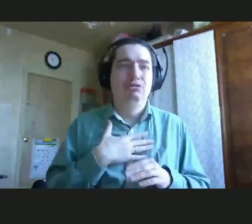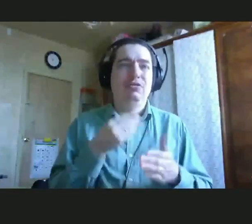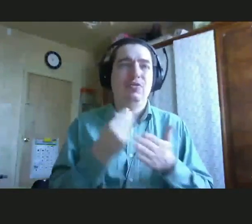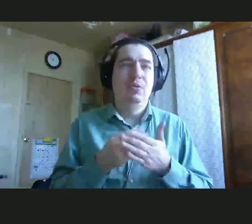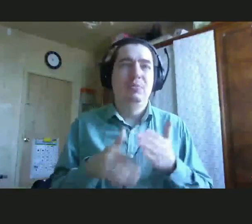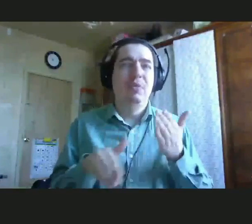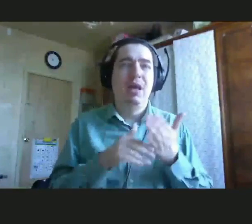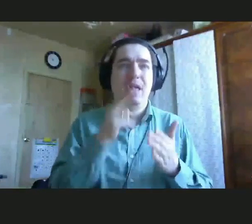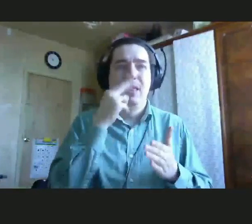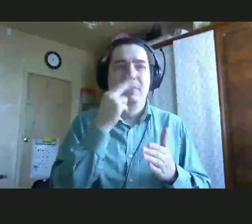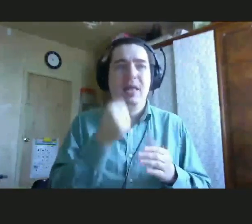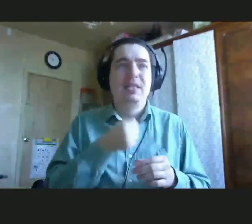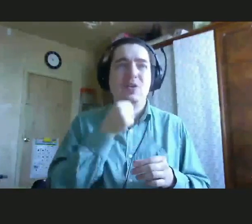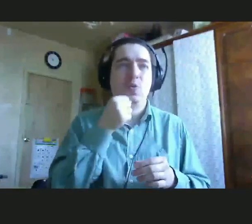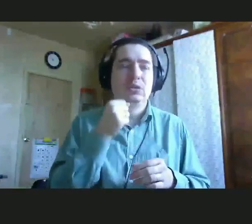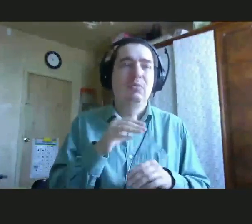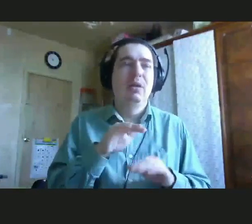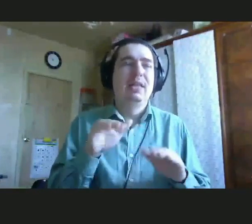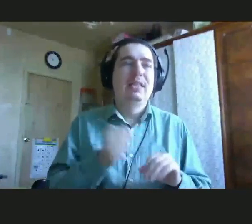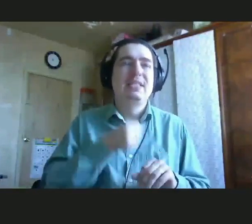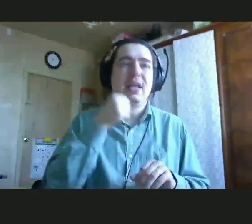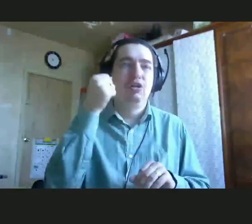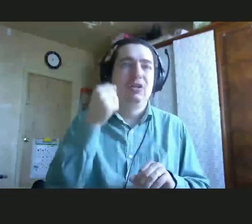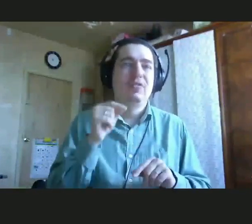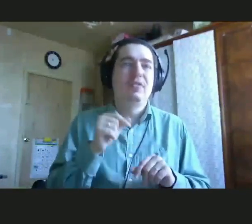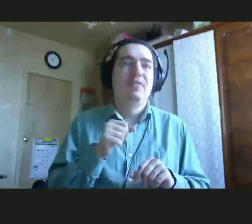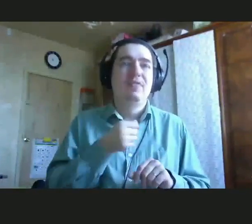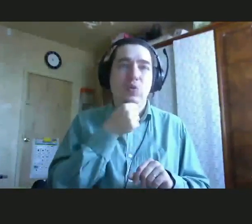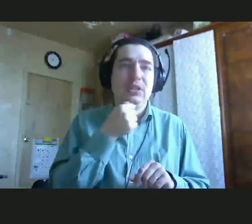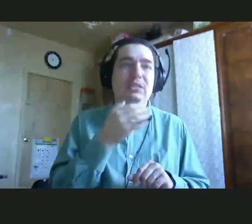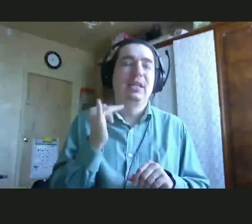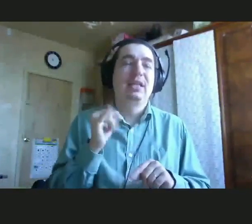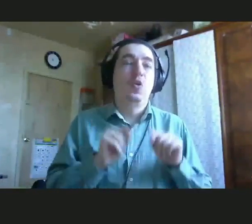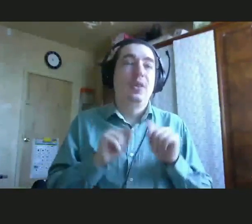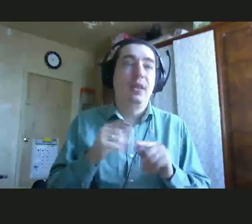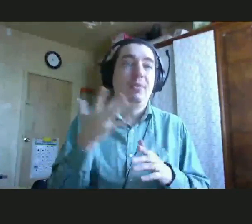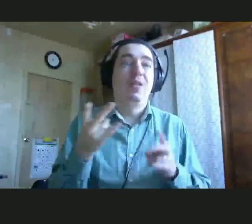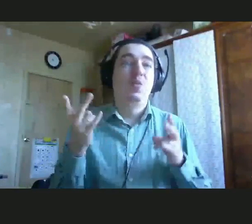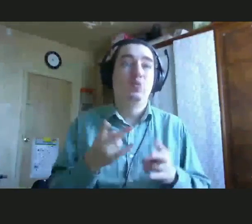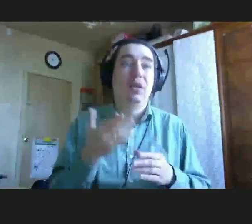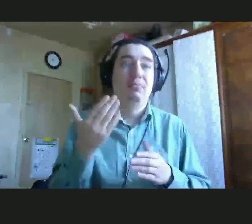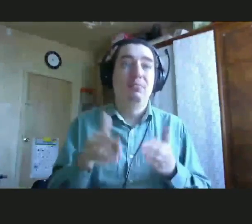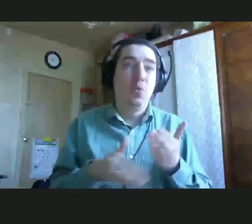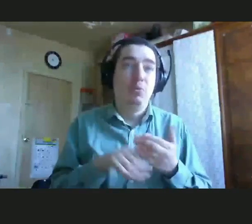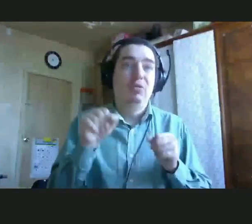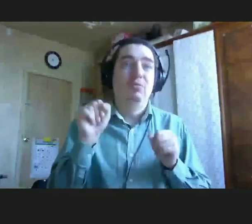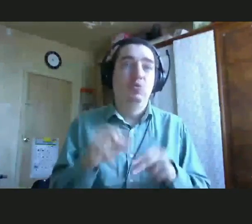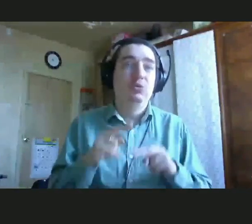подросткам, это старший школьный возраст, и родителям. Если вам нужна помощь, мы также скинем ссылочку, вы сможете